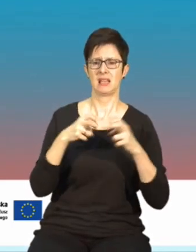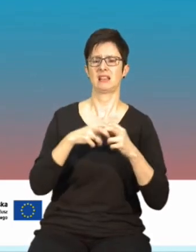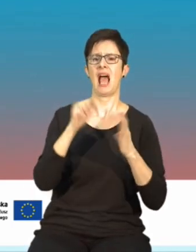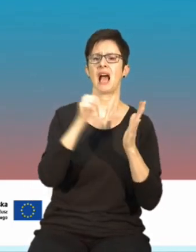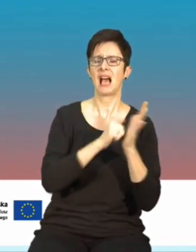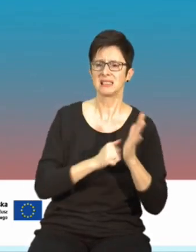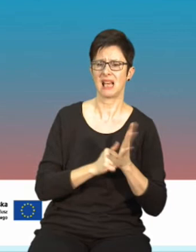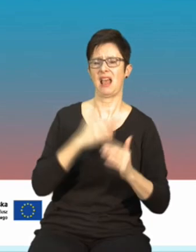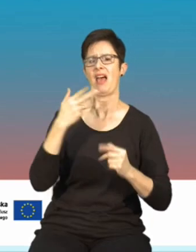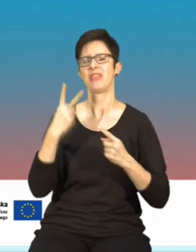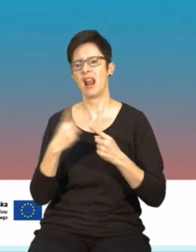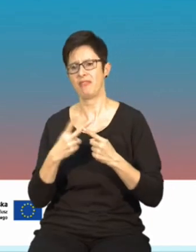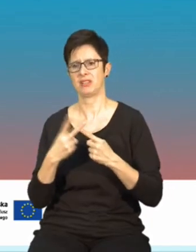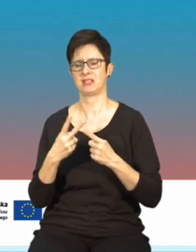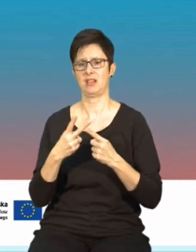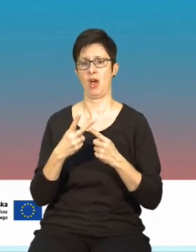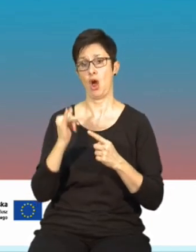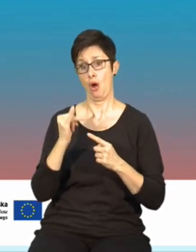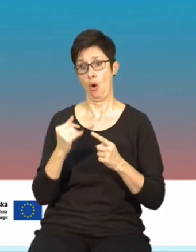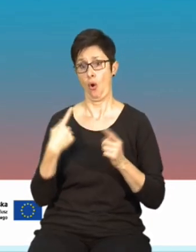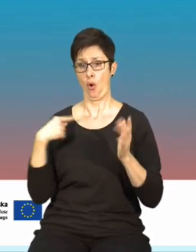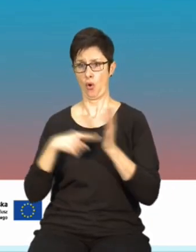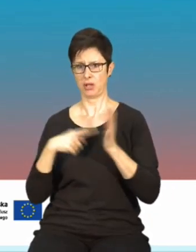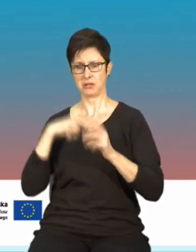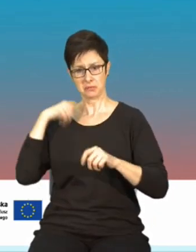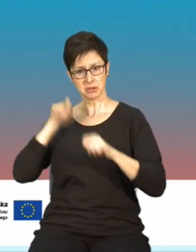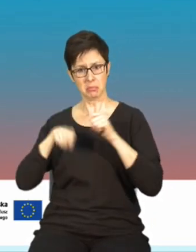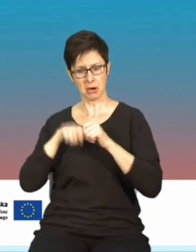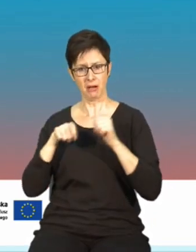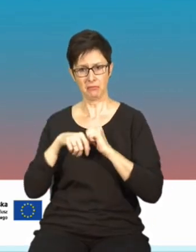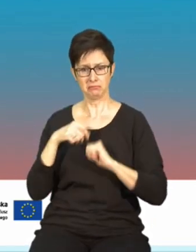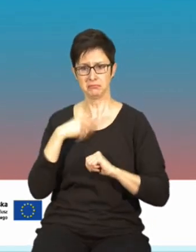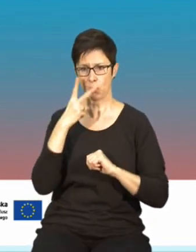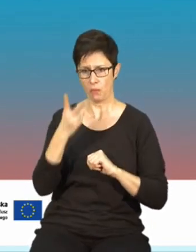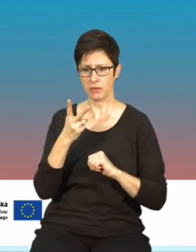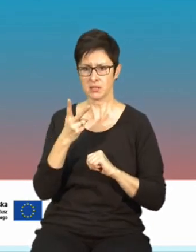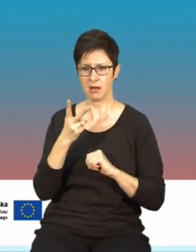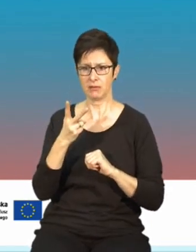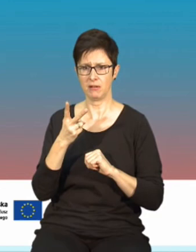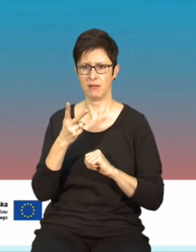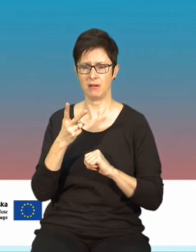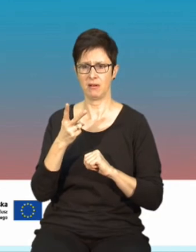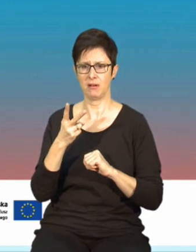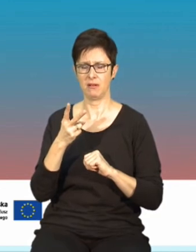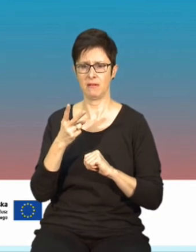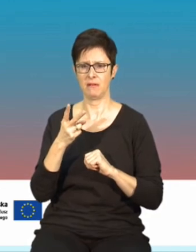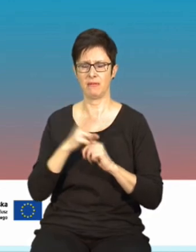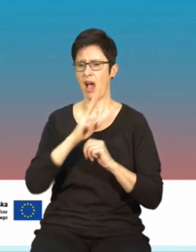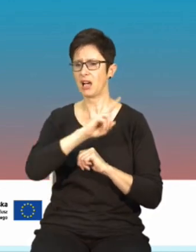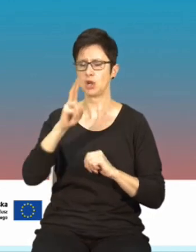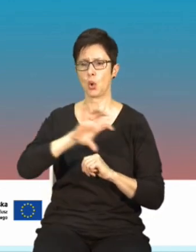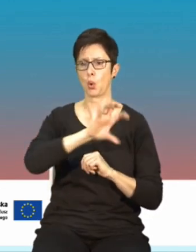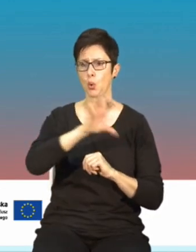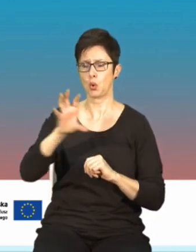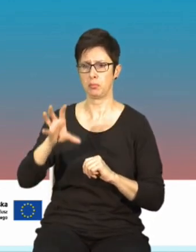telewizja, ale co również ostatnio sprawdziliśmy i sprawdza się doskonale i to w każdej grupie